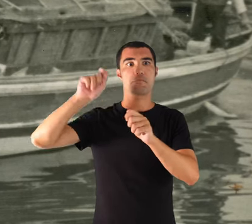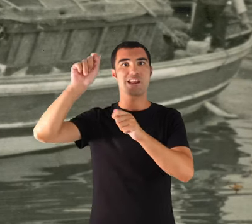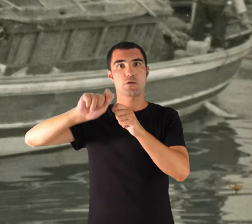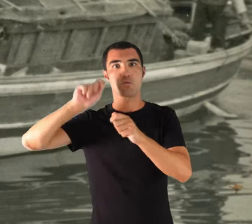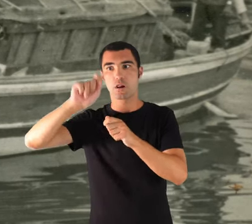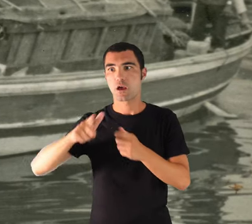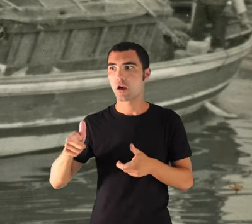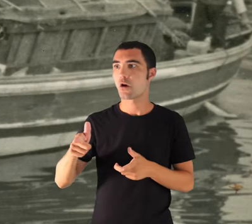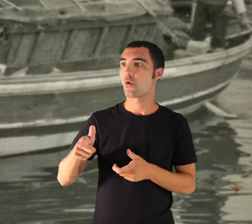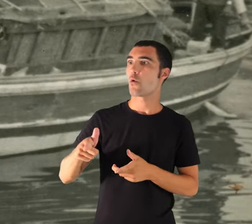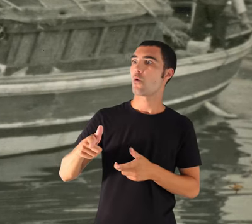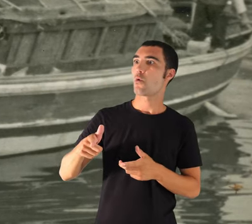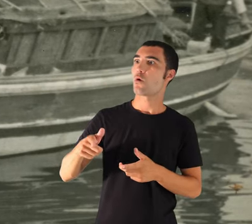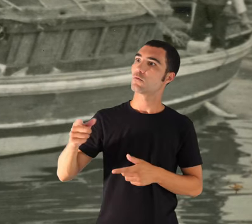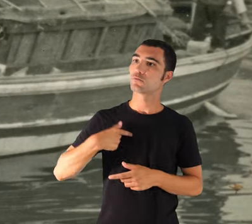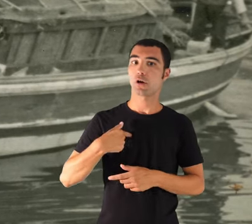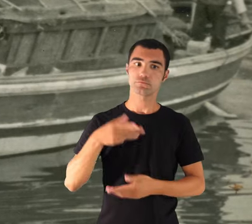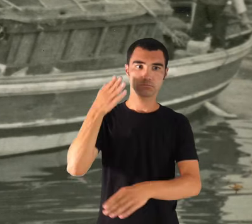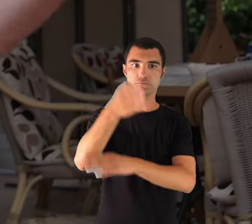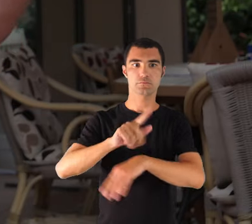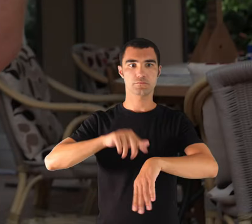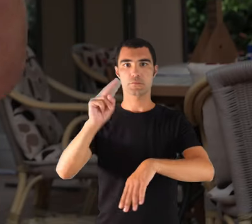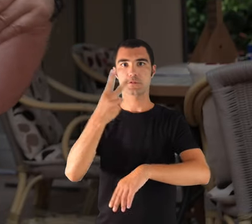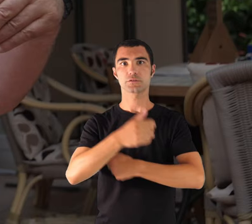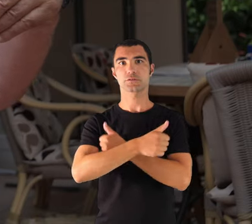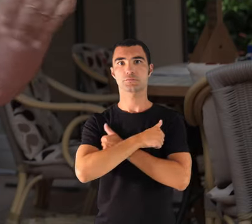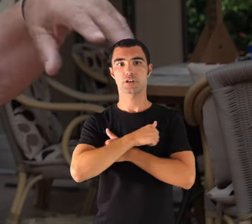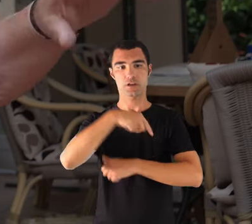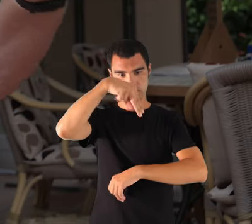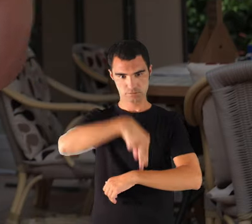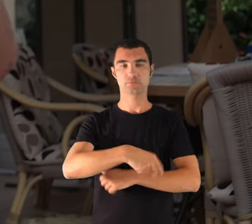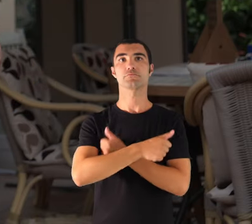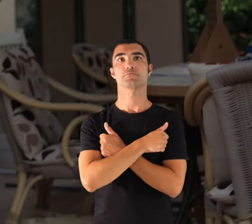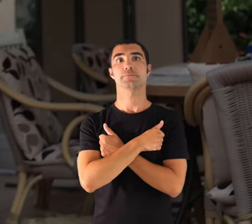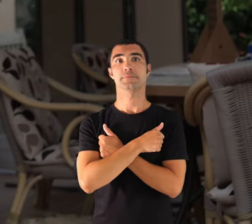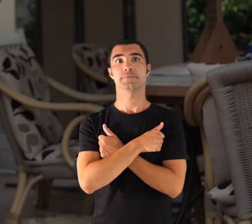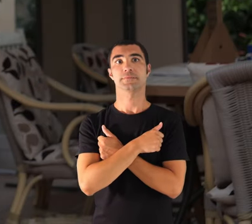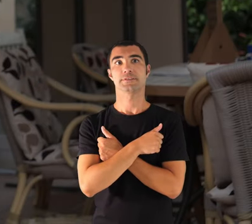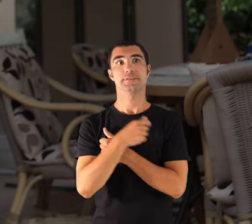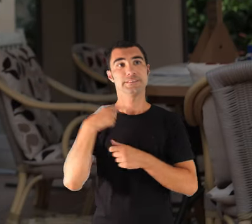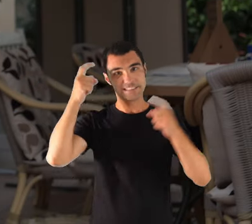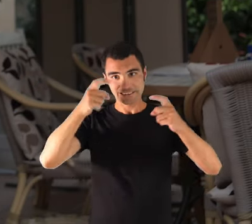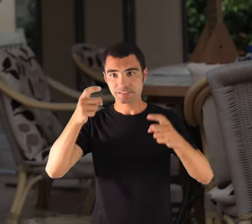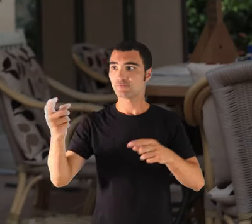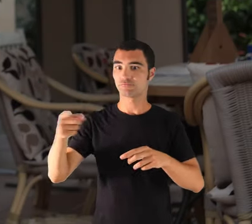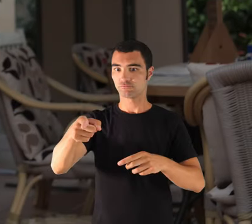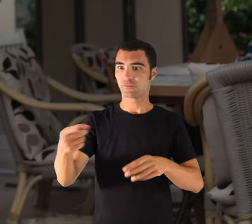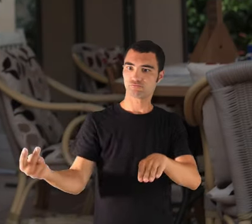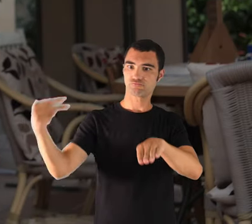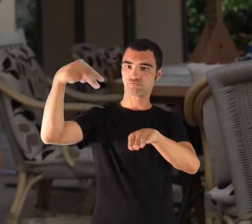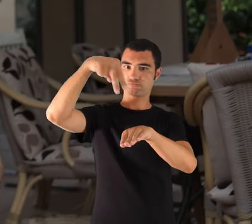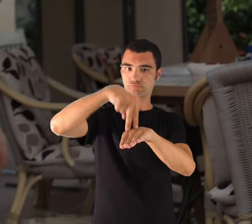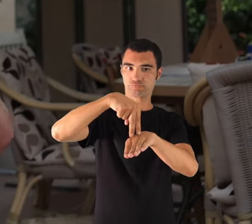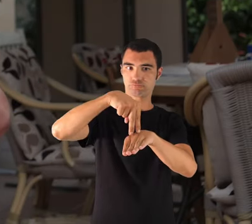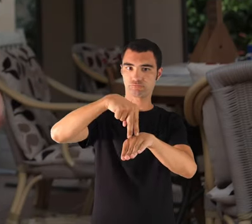aquí. Jo a les dues procuraves allà, el carregava ell, el duam dinsa que l'obre, sa volia aturar davant des